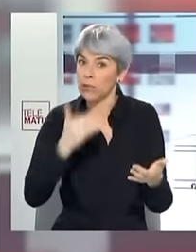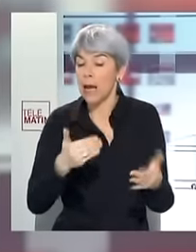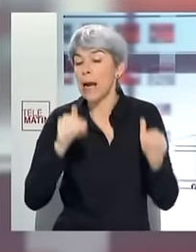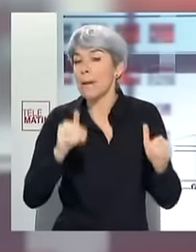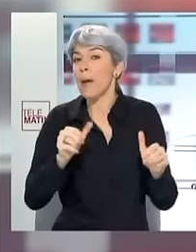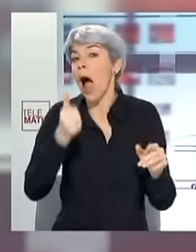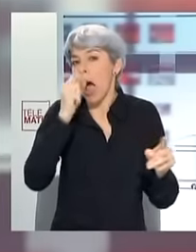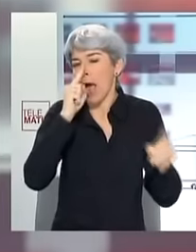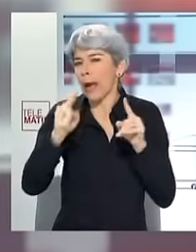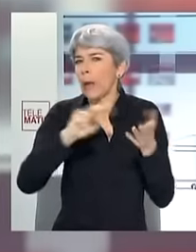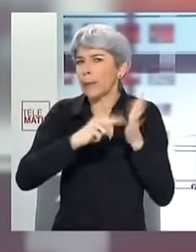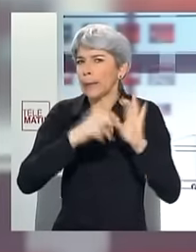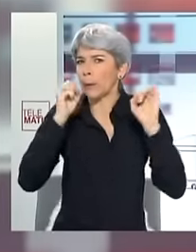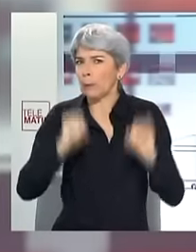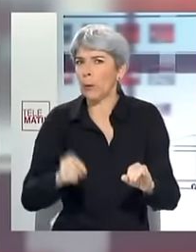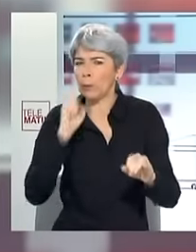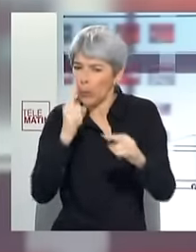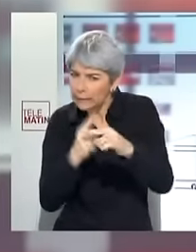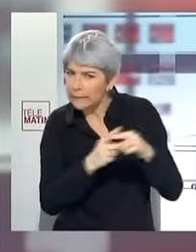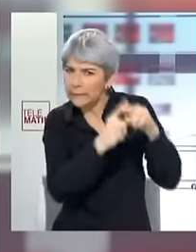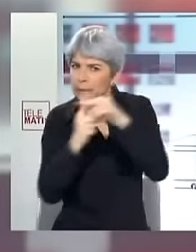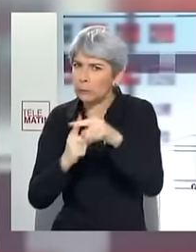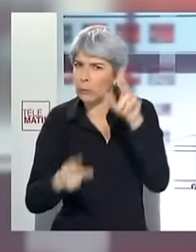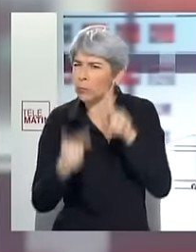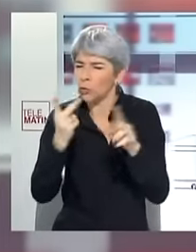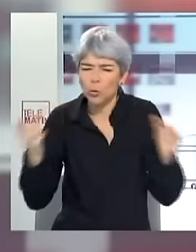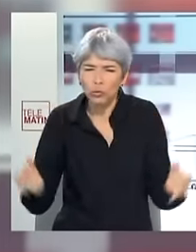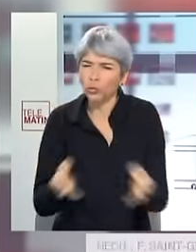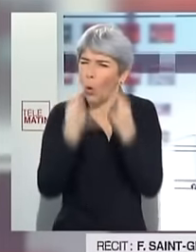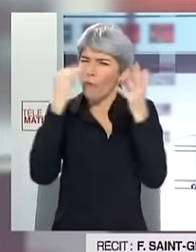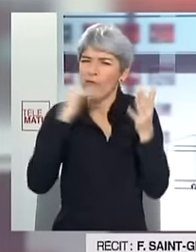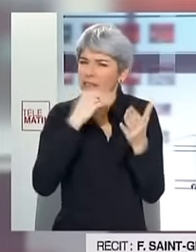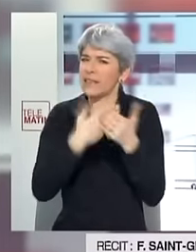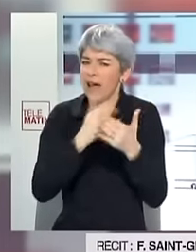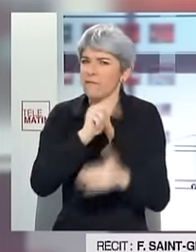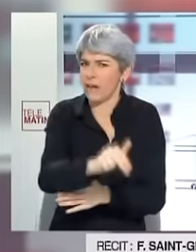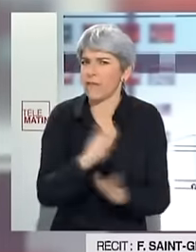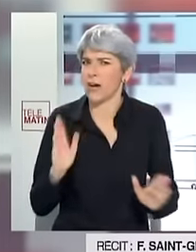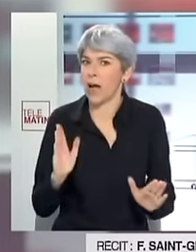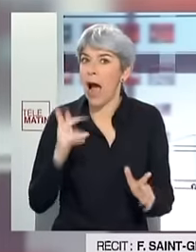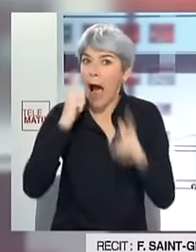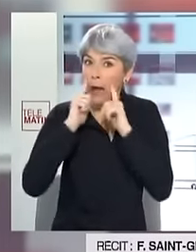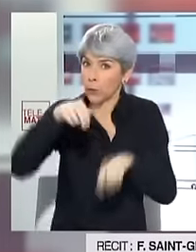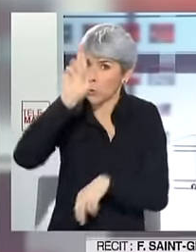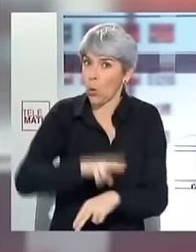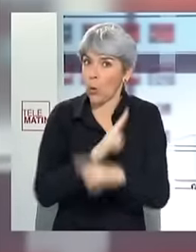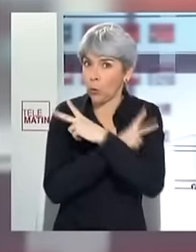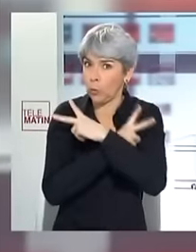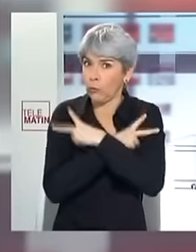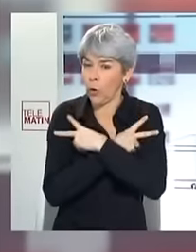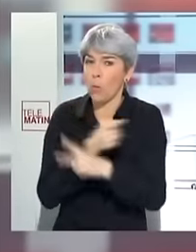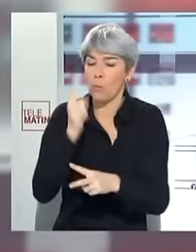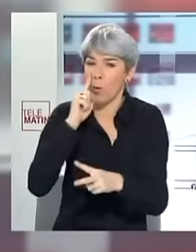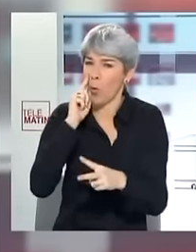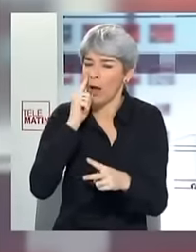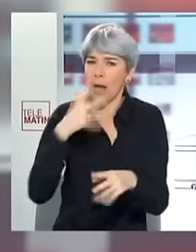toutefois une marge d'erreur technique. Il ciblera donc en priorité les grands excès de vitesse. Attention à votre retour de vacances. Vous les croiserez sur